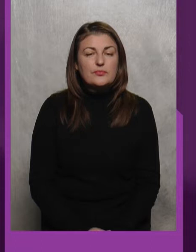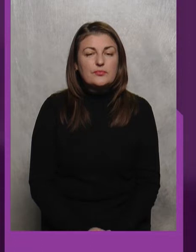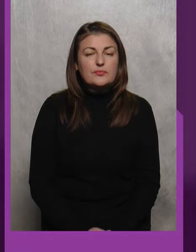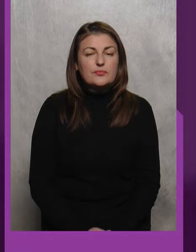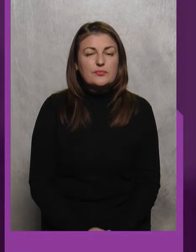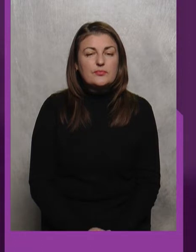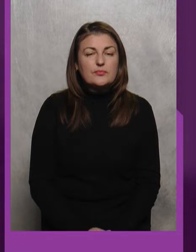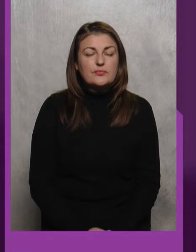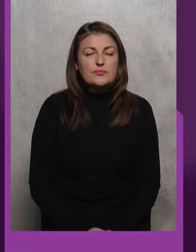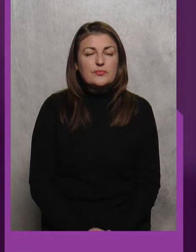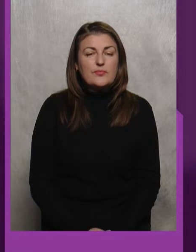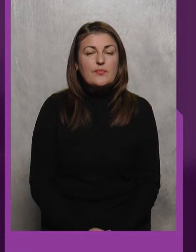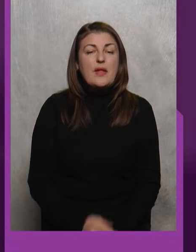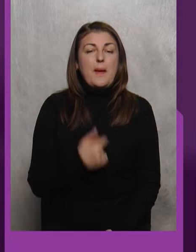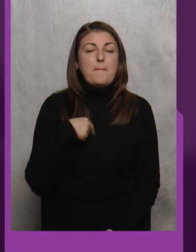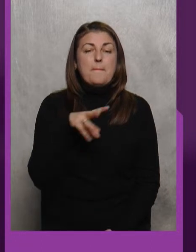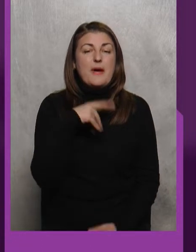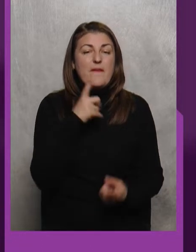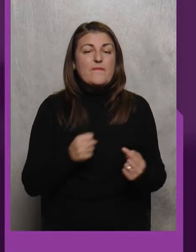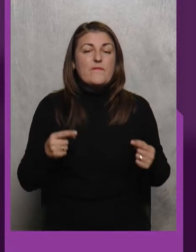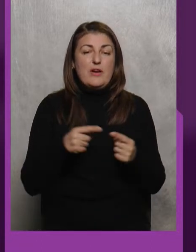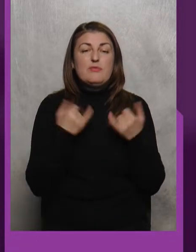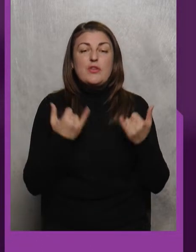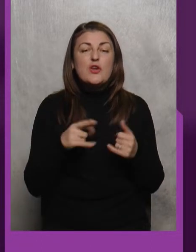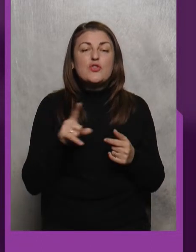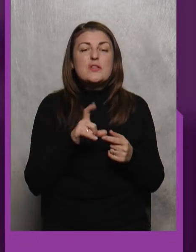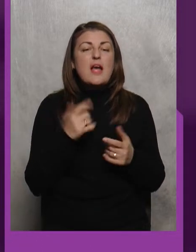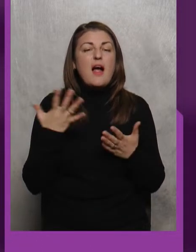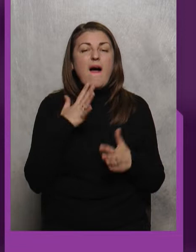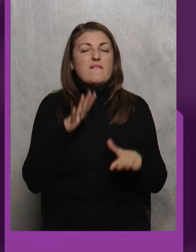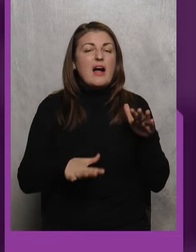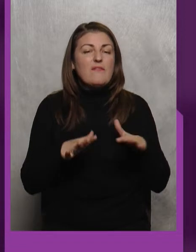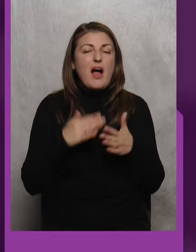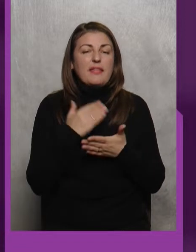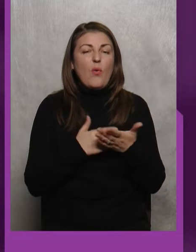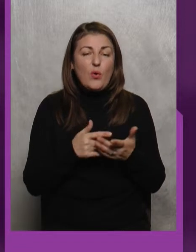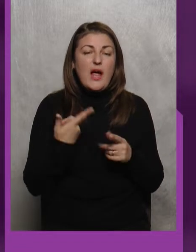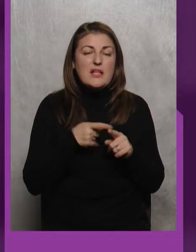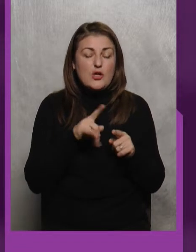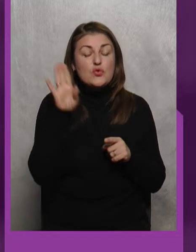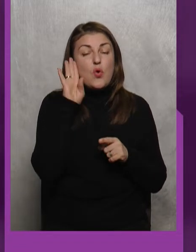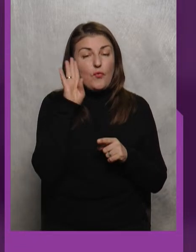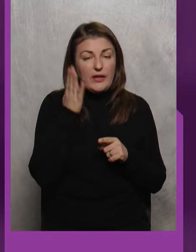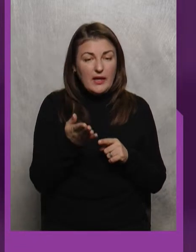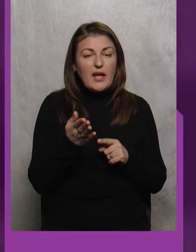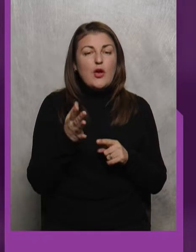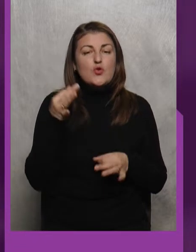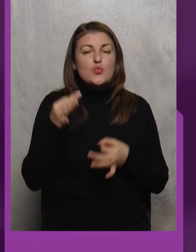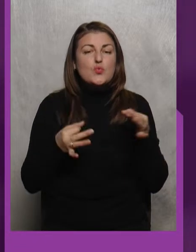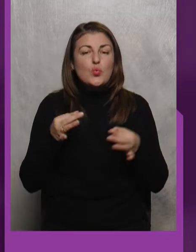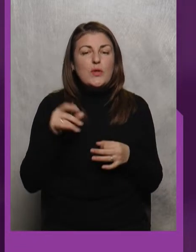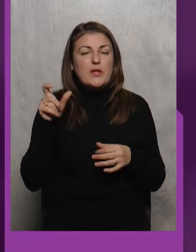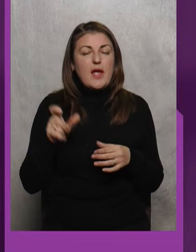Ми Визначимося Зараз Що За Вагова Категорія Це Чоловіки Звісно Суддя